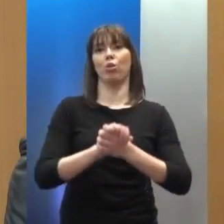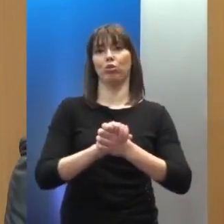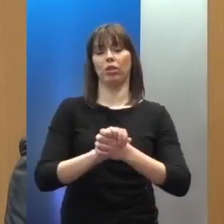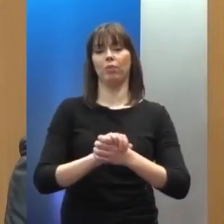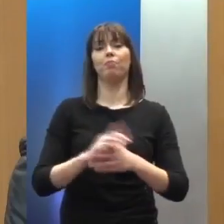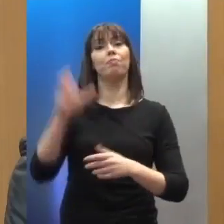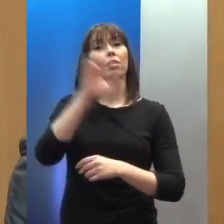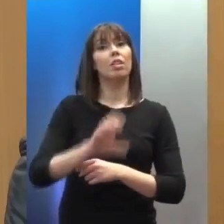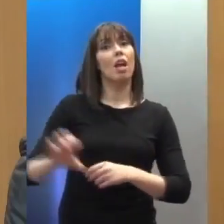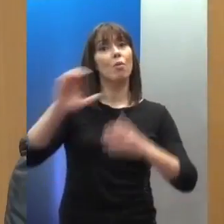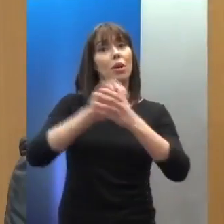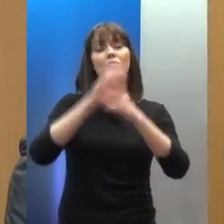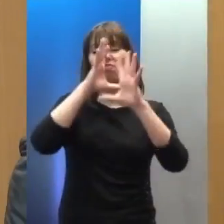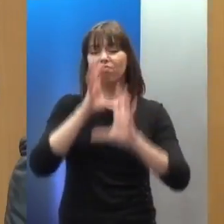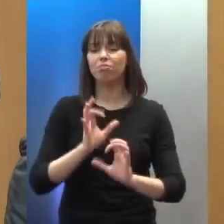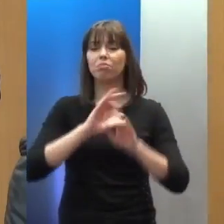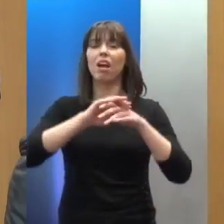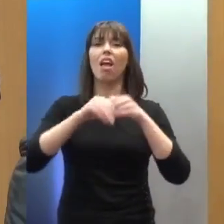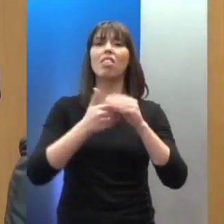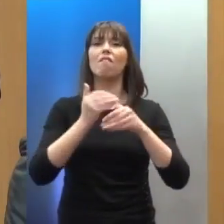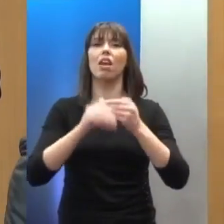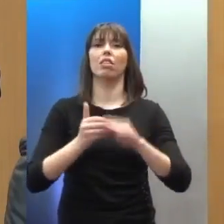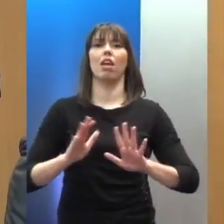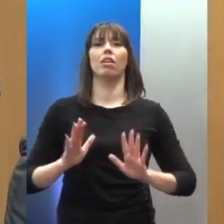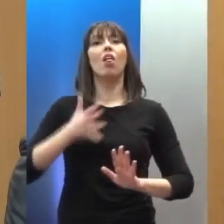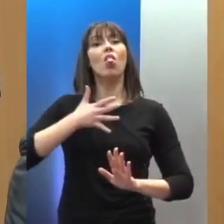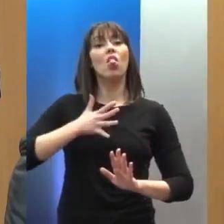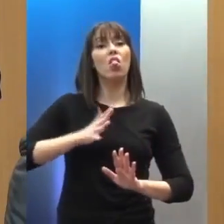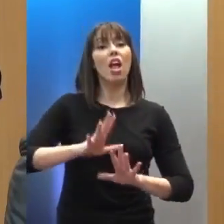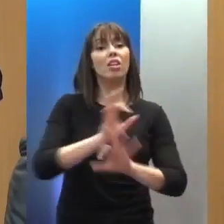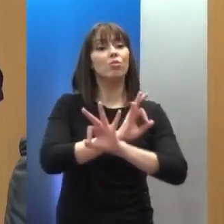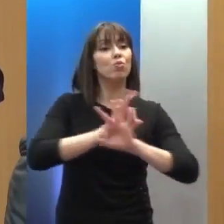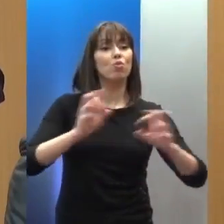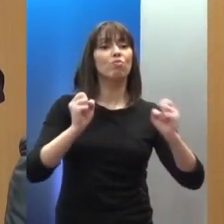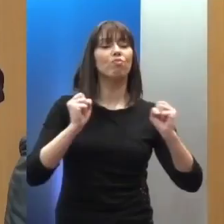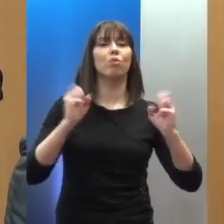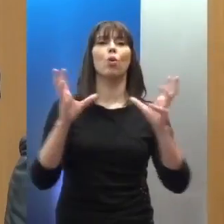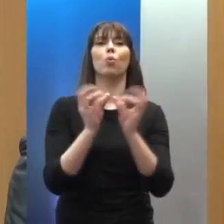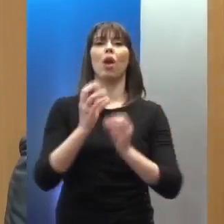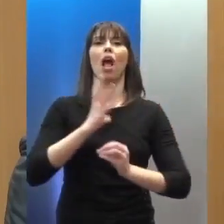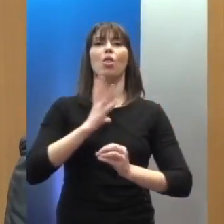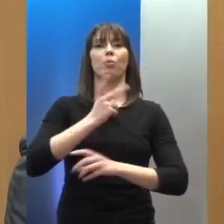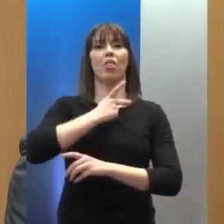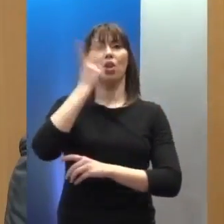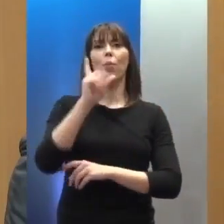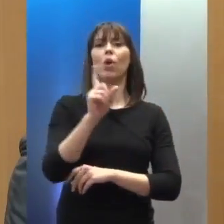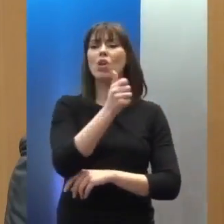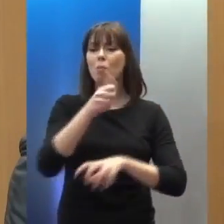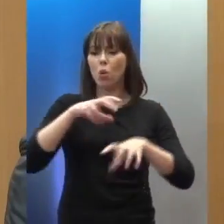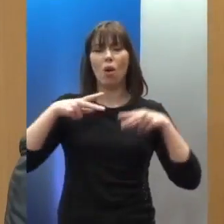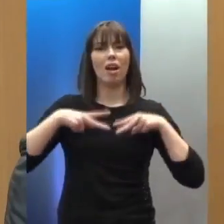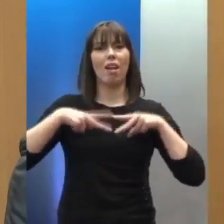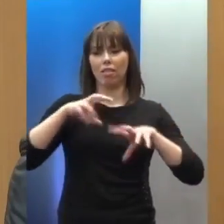ενδιαφέρεται για την κατάσταση των ανθρωπινων δικαιωμάτων και εντός των κρατών της και εκτός